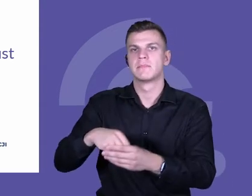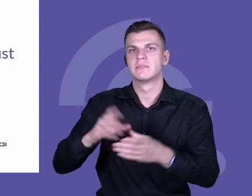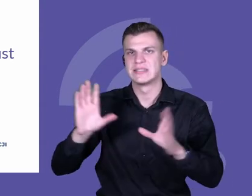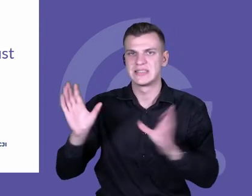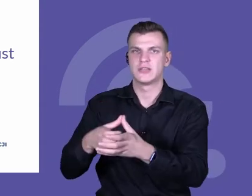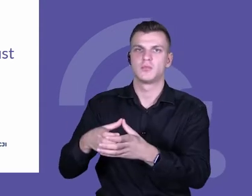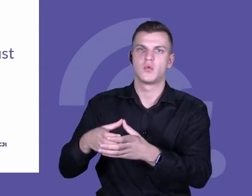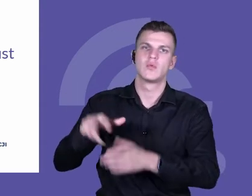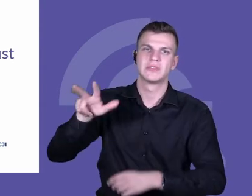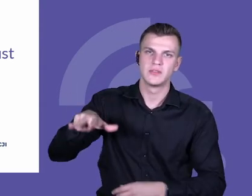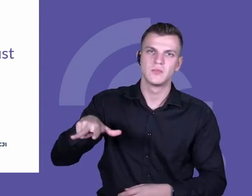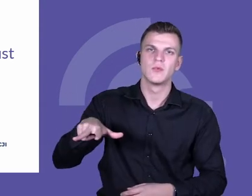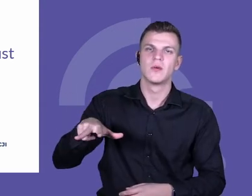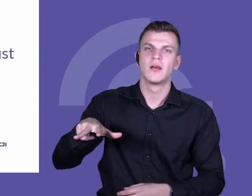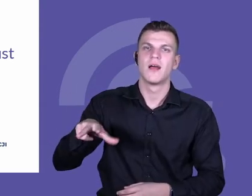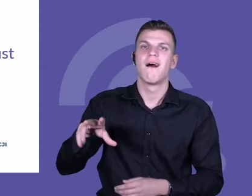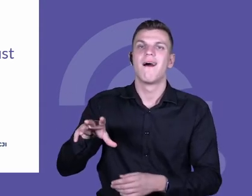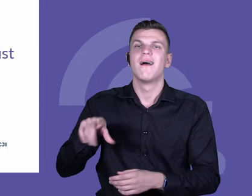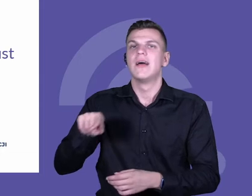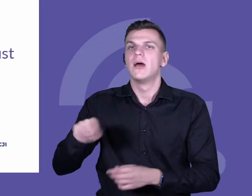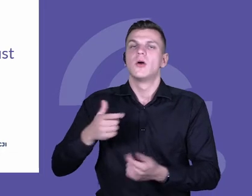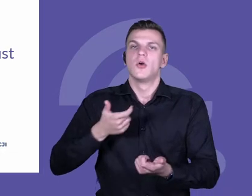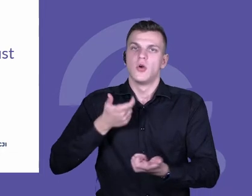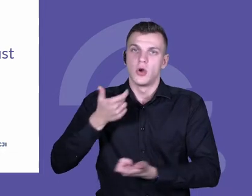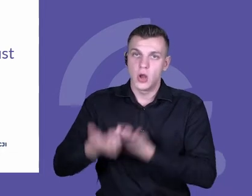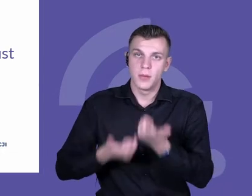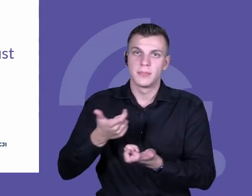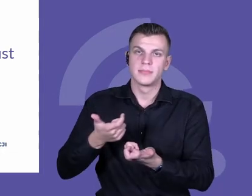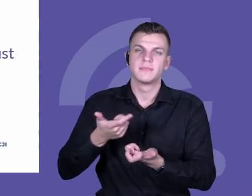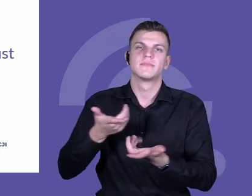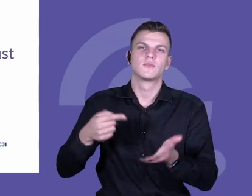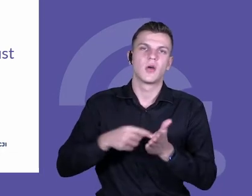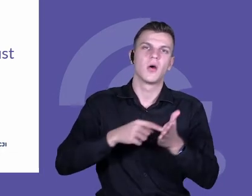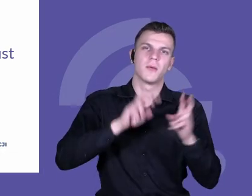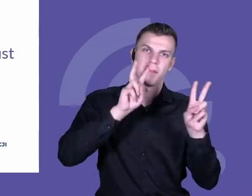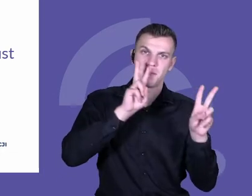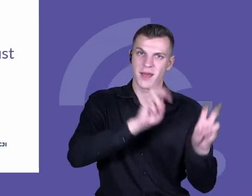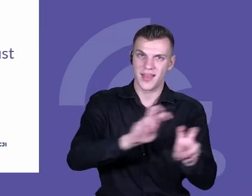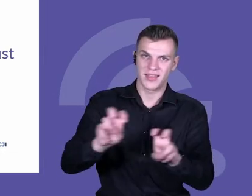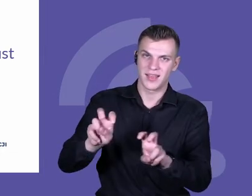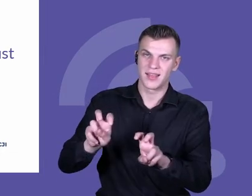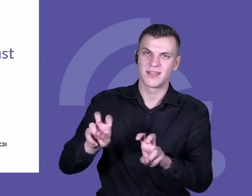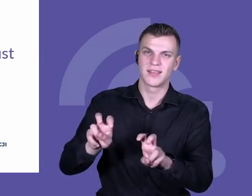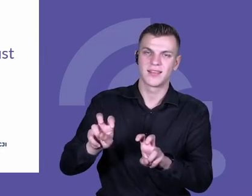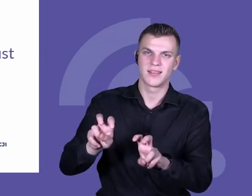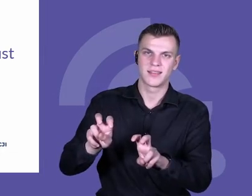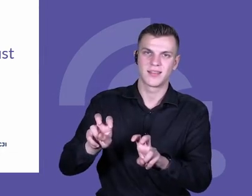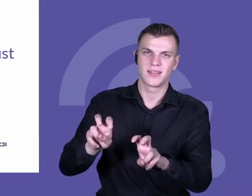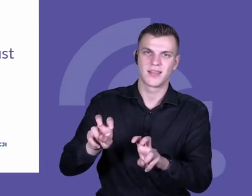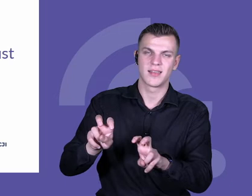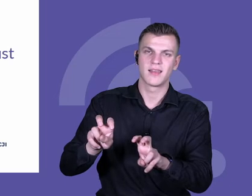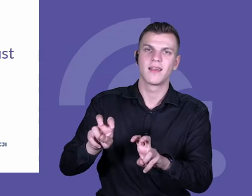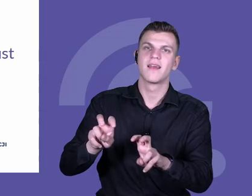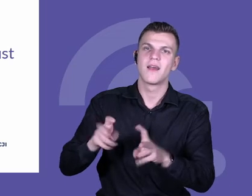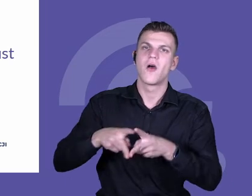w swojej praktyce i te badania wynikają w ciągu